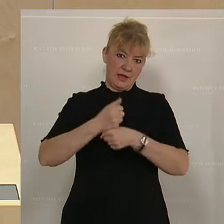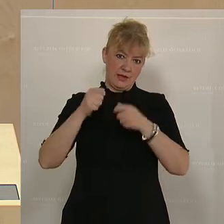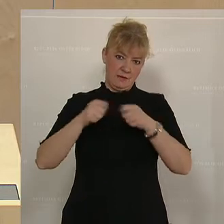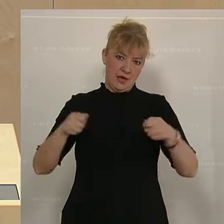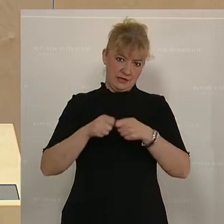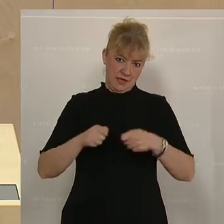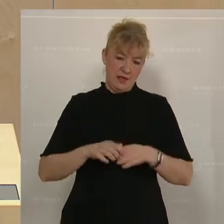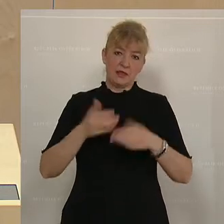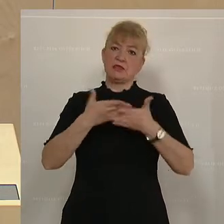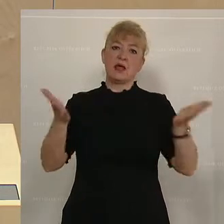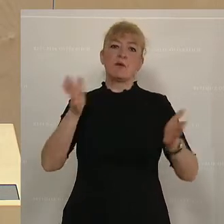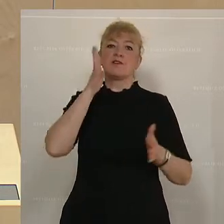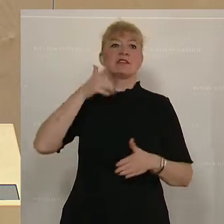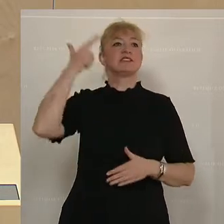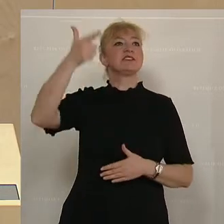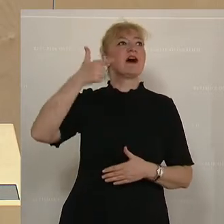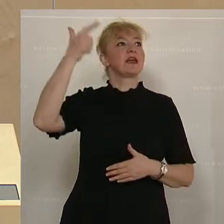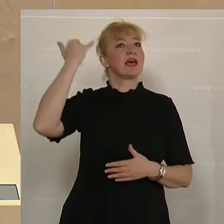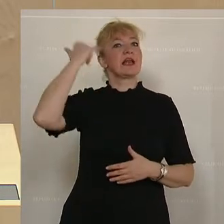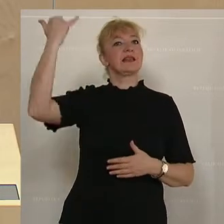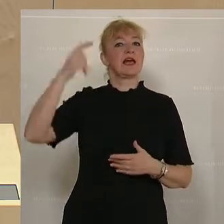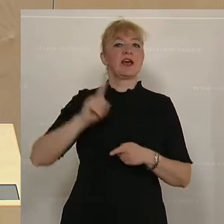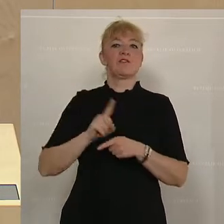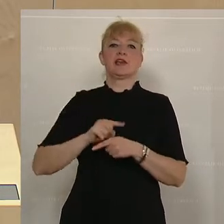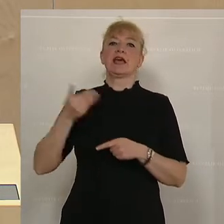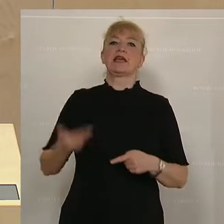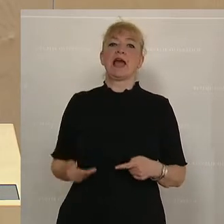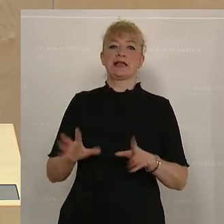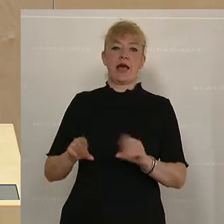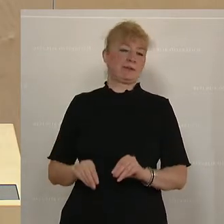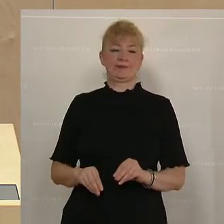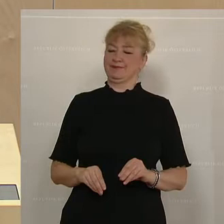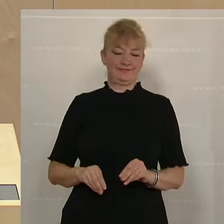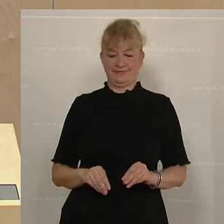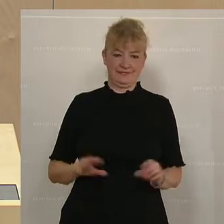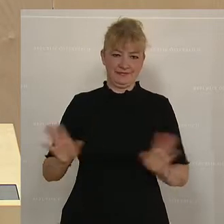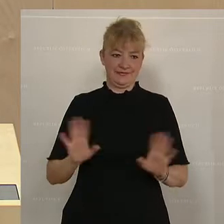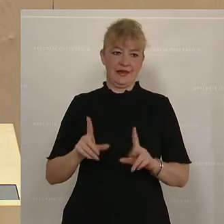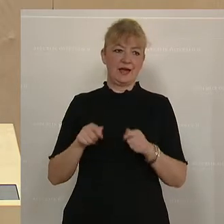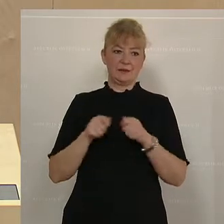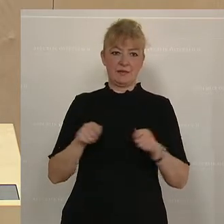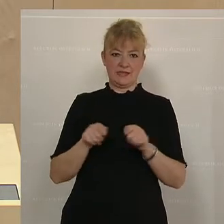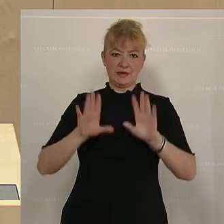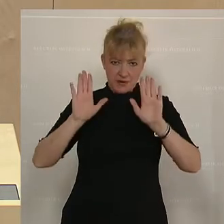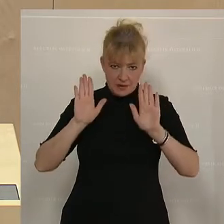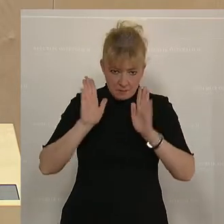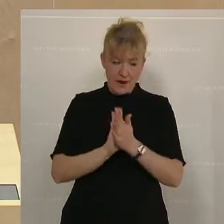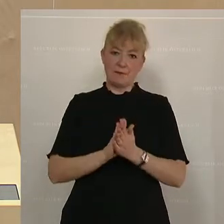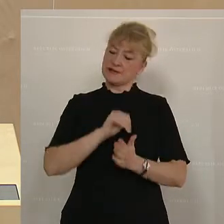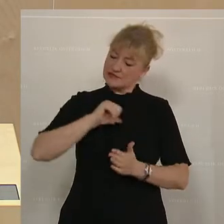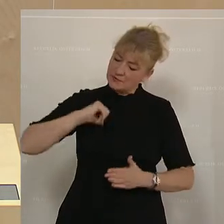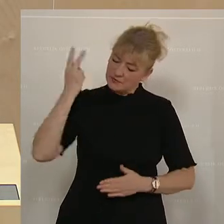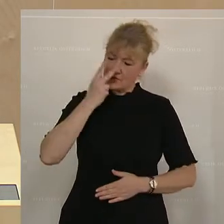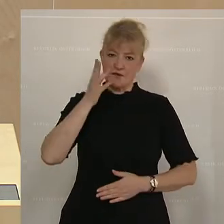in zwei Jahren auf die Idee kommen, die Gehälter zurückzudrehen. Nein, diese Maßnahmen bleiben und es werden selbstverständlich noch